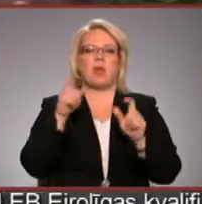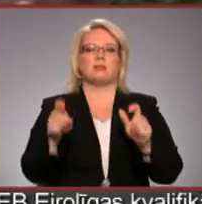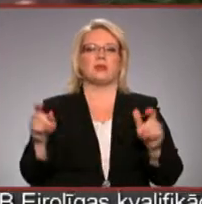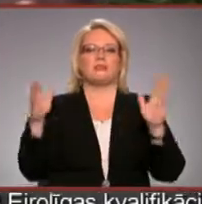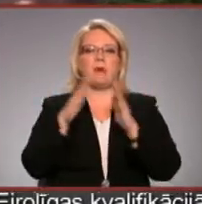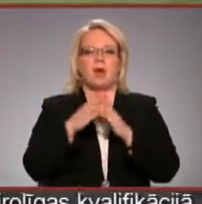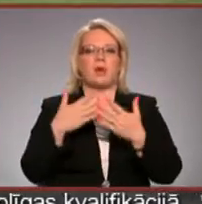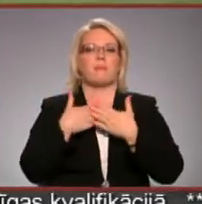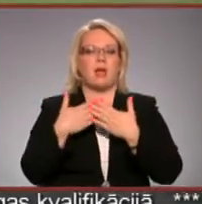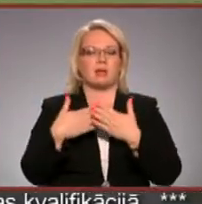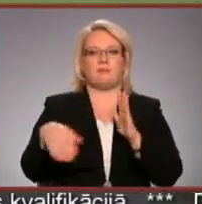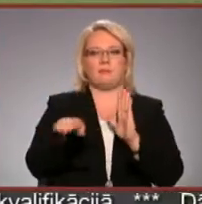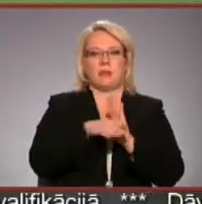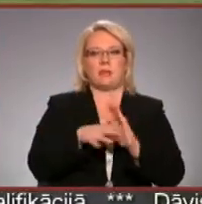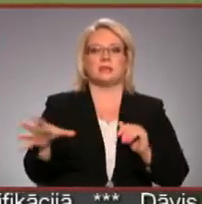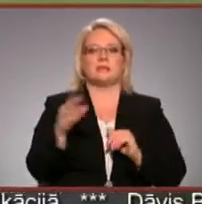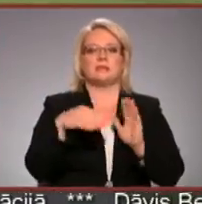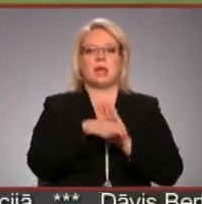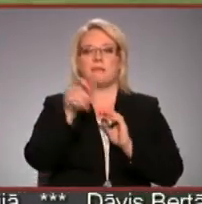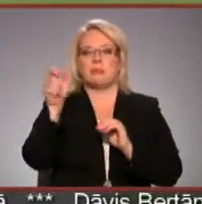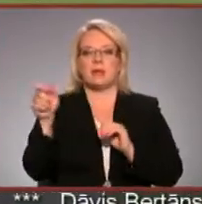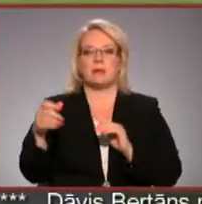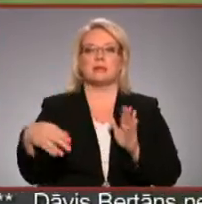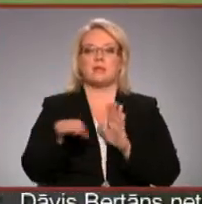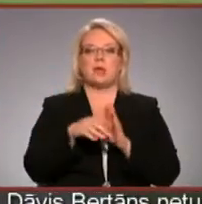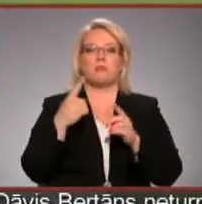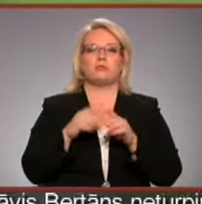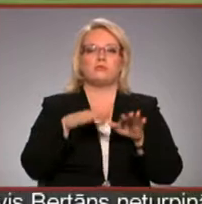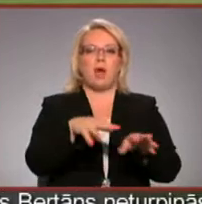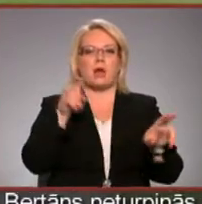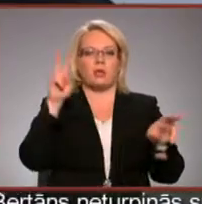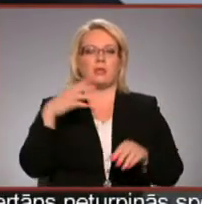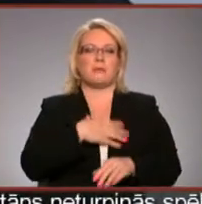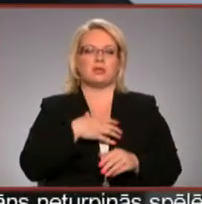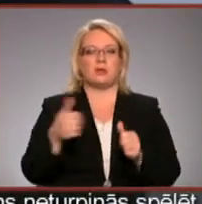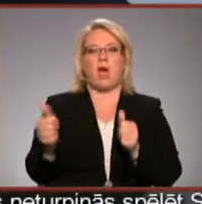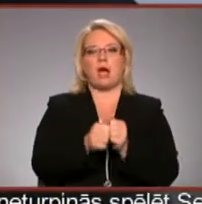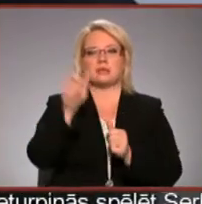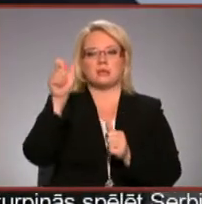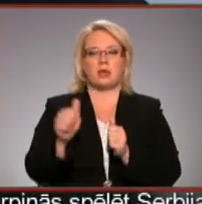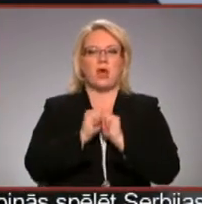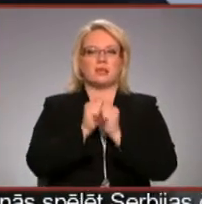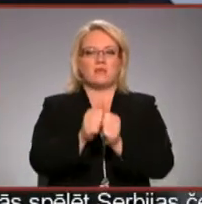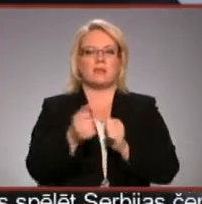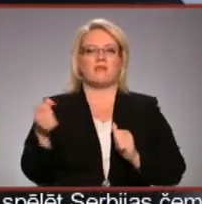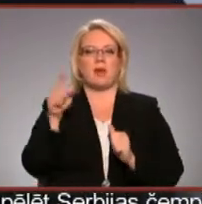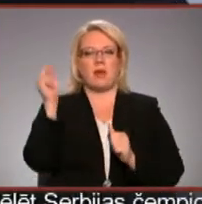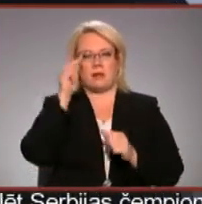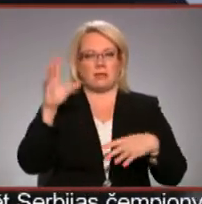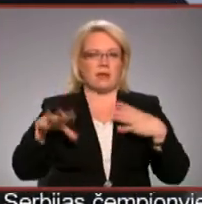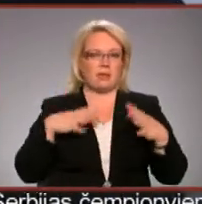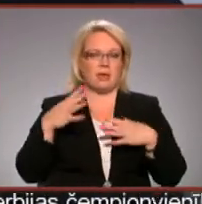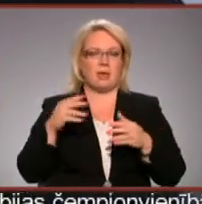mājās un aktīvi piedalās. Teju visiem dalībniekiem, kur piedalīsies pusmaratonā, nepieciešams asistents, ar kuru aizvadīt jau vairāki treniņi.